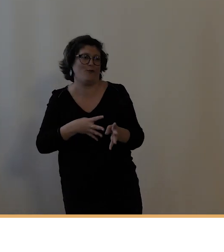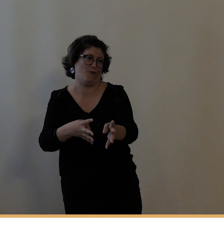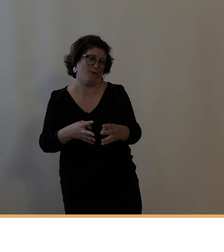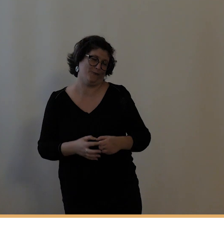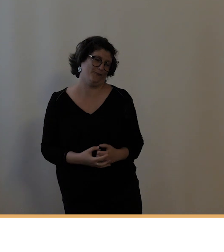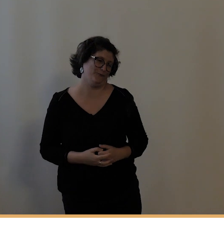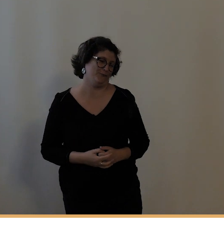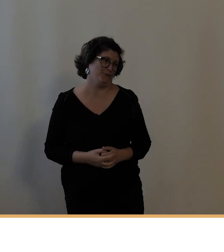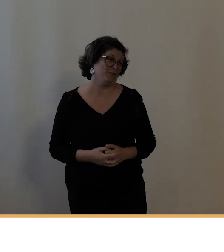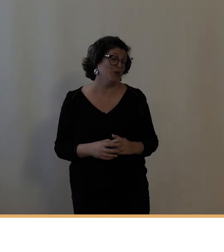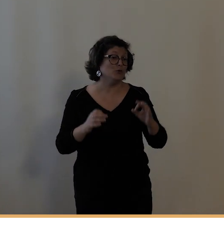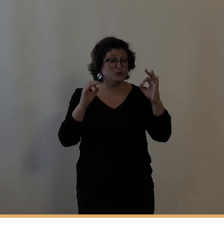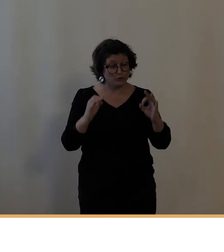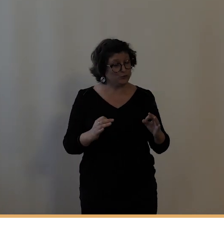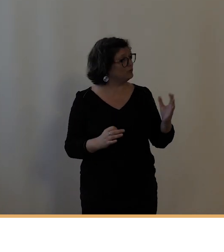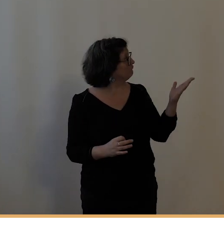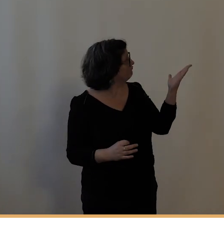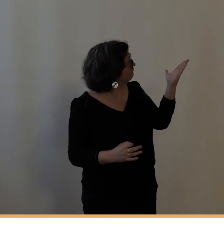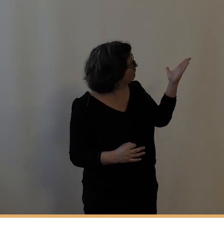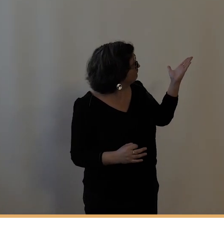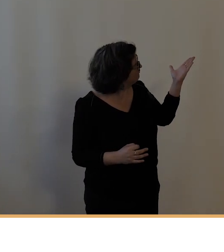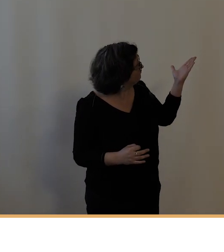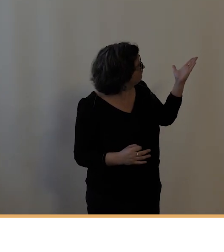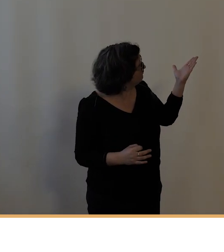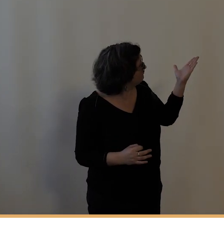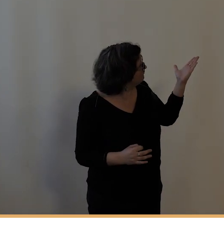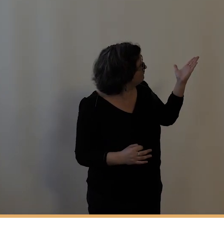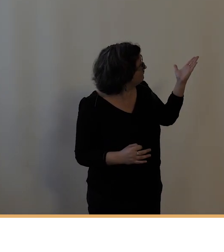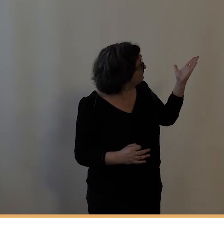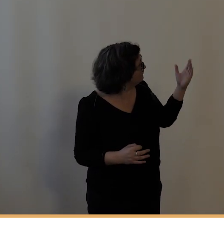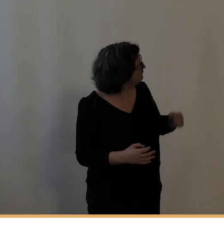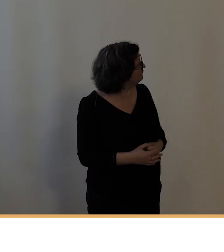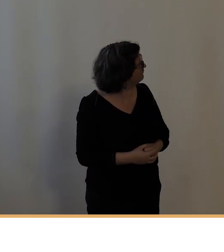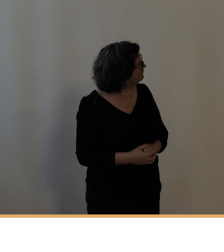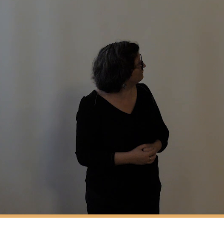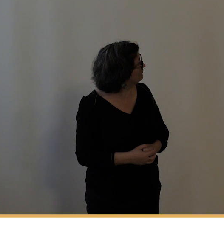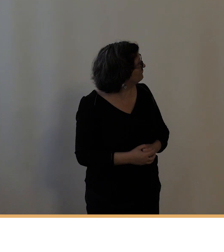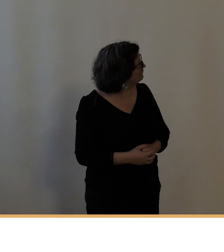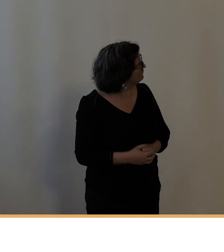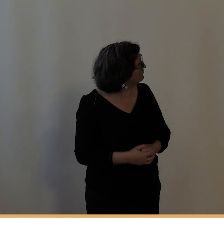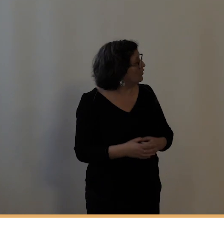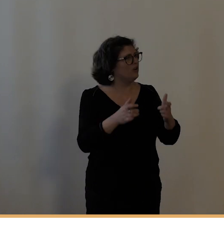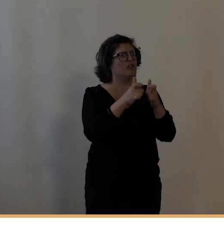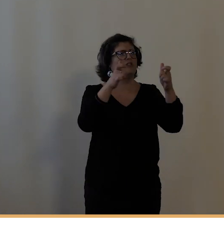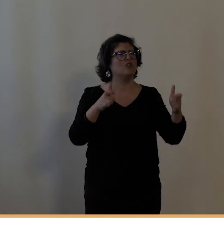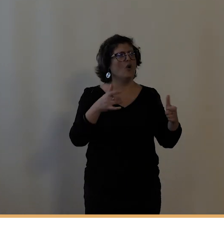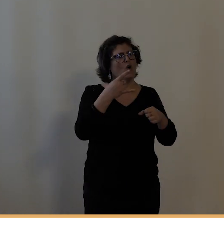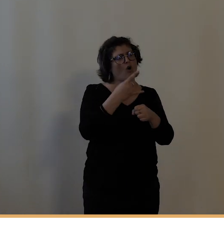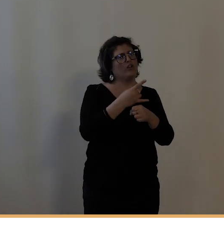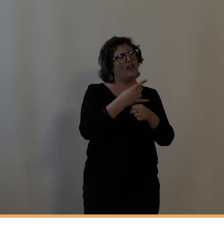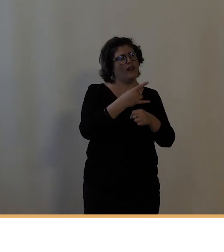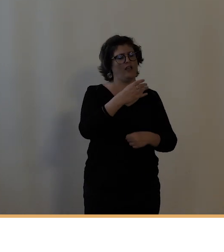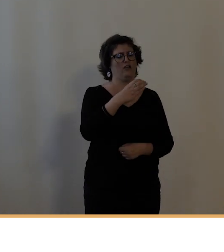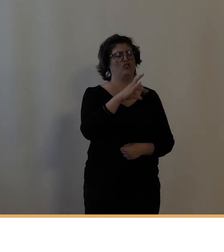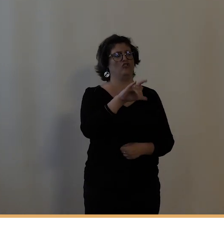donc, là, vous le voyez, c'est à l'entrée de la rue Charles-Gilles avec l'hôtel Métropole. Ce qui est important,